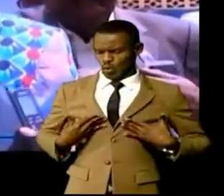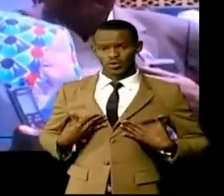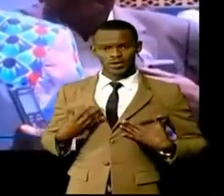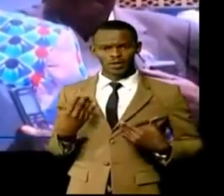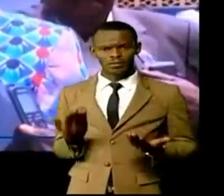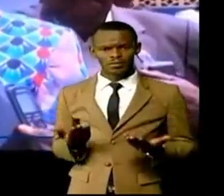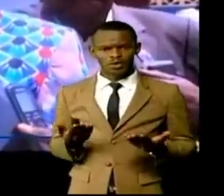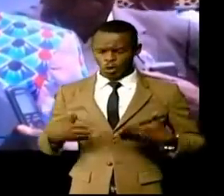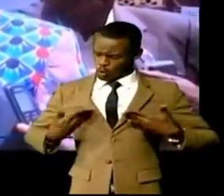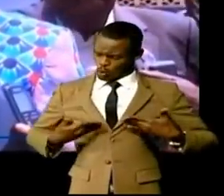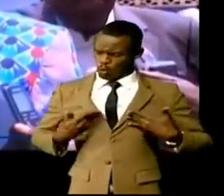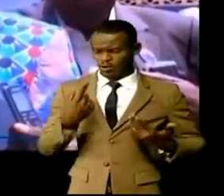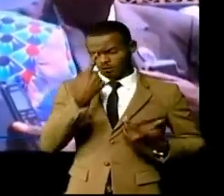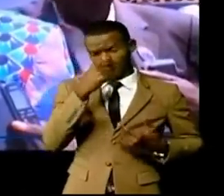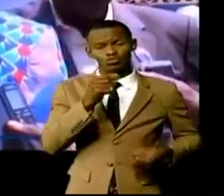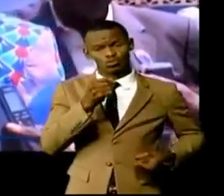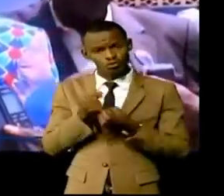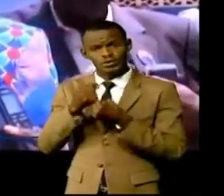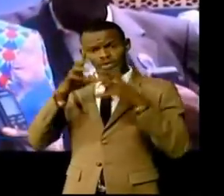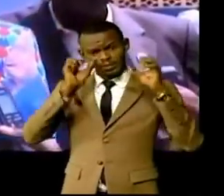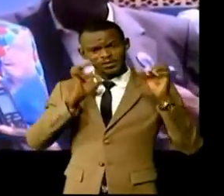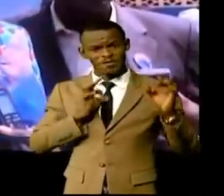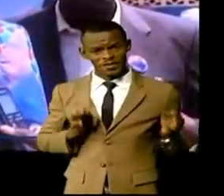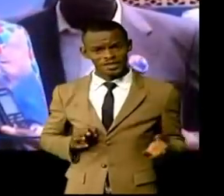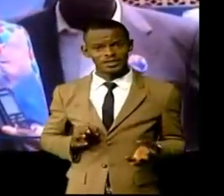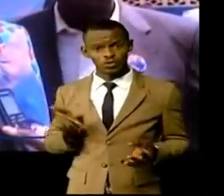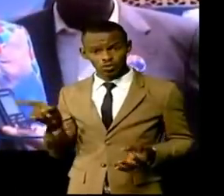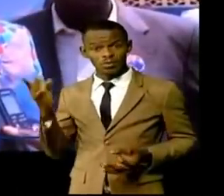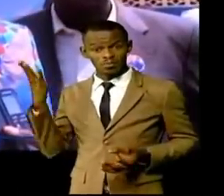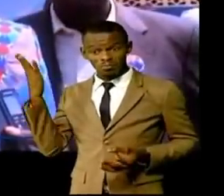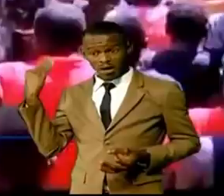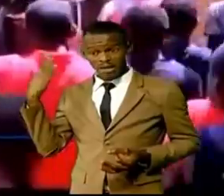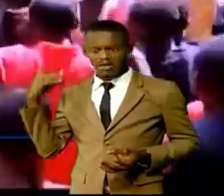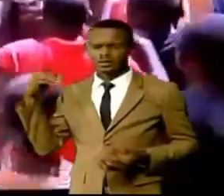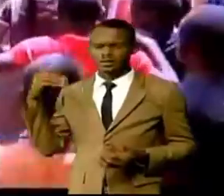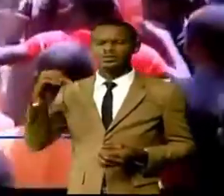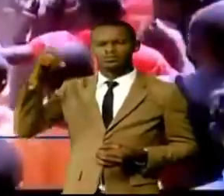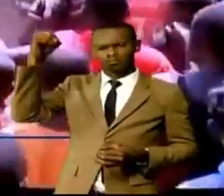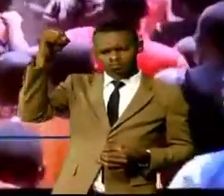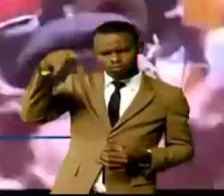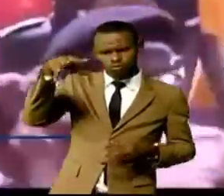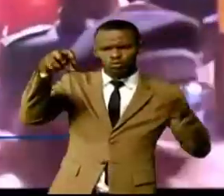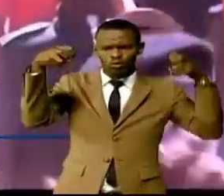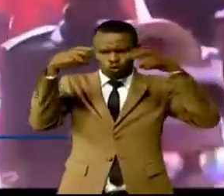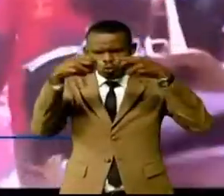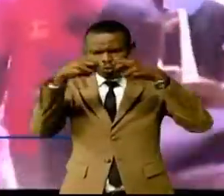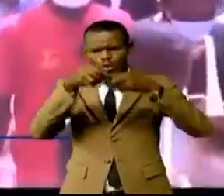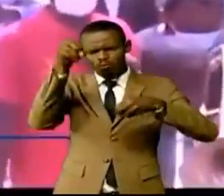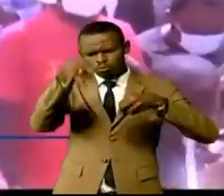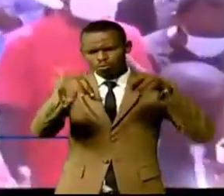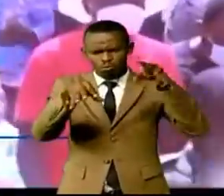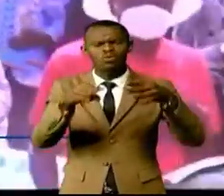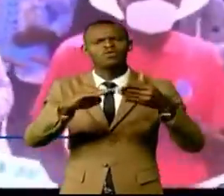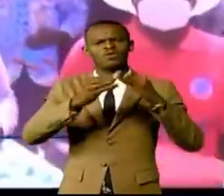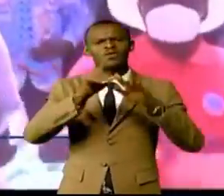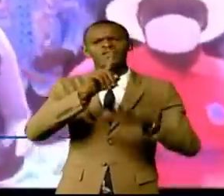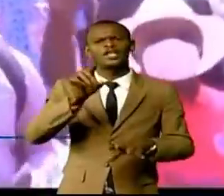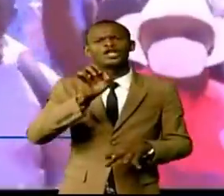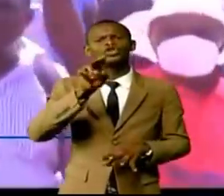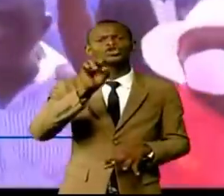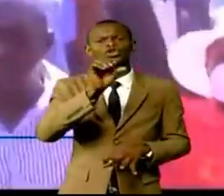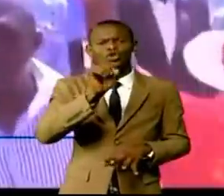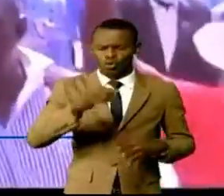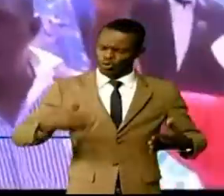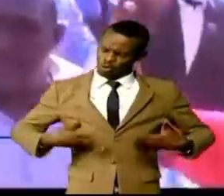au président de la République, son excellence, Félix Antoine Tchisekedi. À en croire, le maire de Zongo, Michel Siaz Mboui,